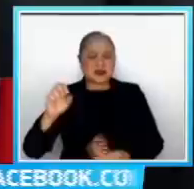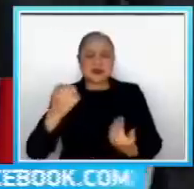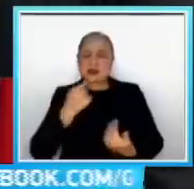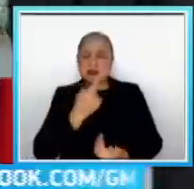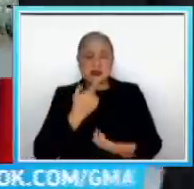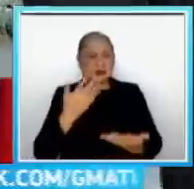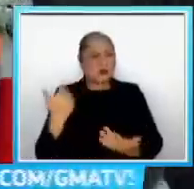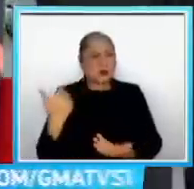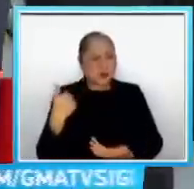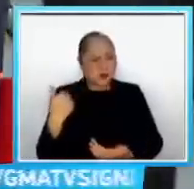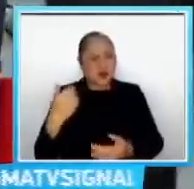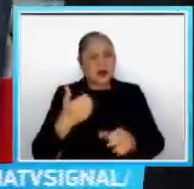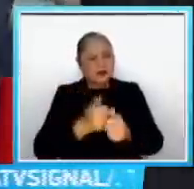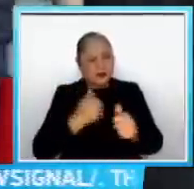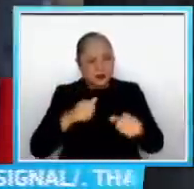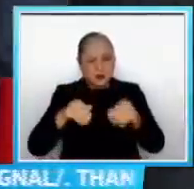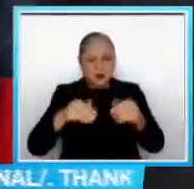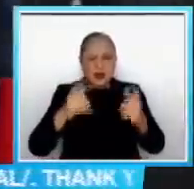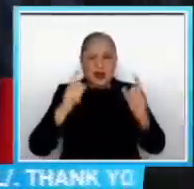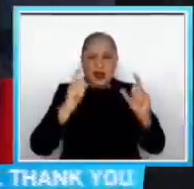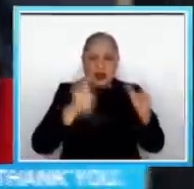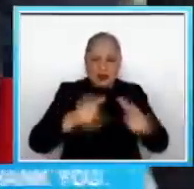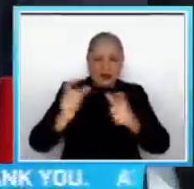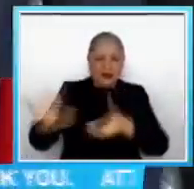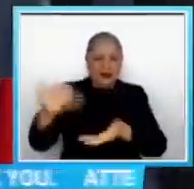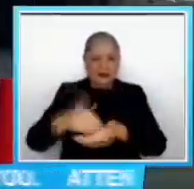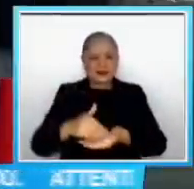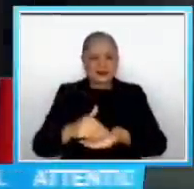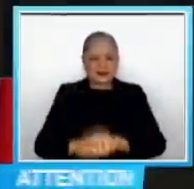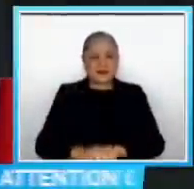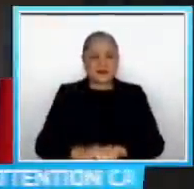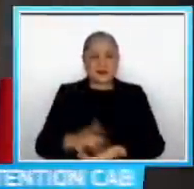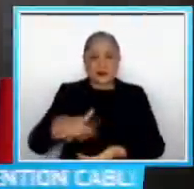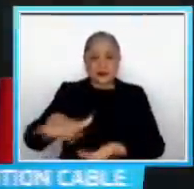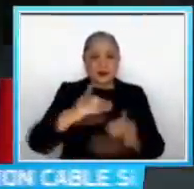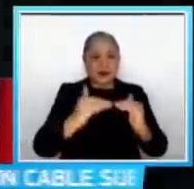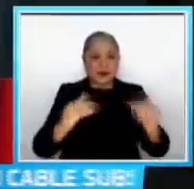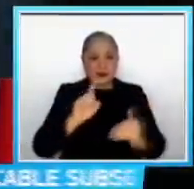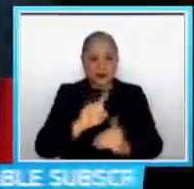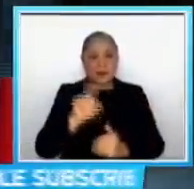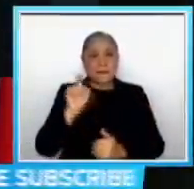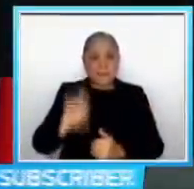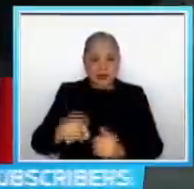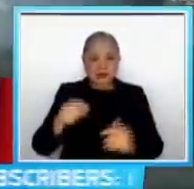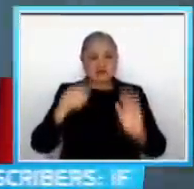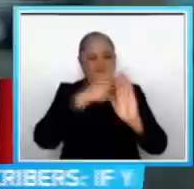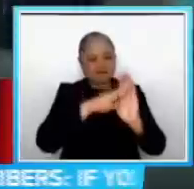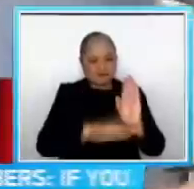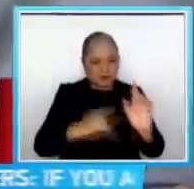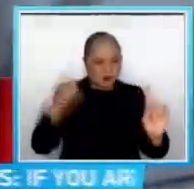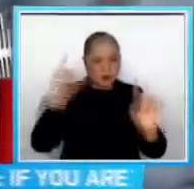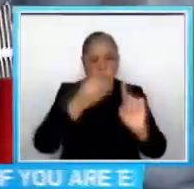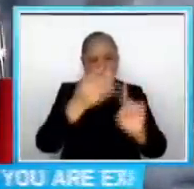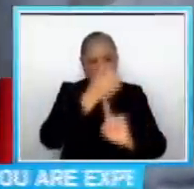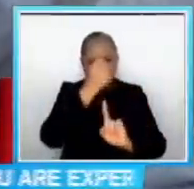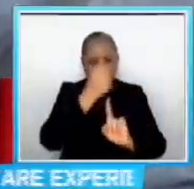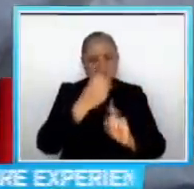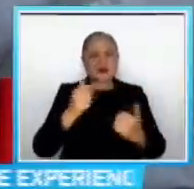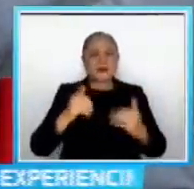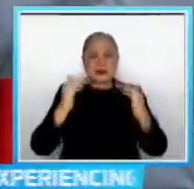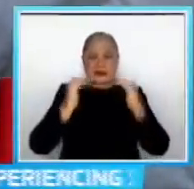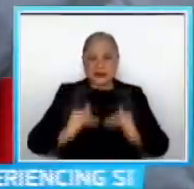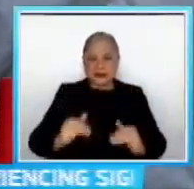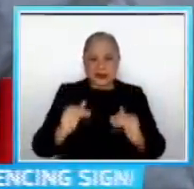Para isa ilalim sa Alert Level 1 ang isang lugar, kailangang mamit ang kriteria ng IATF Gaya ng mababang risk classification